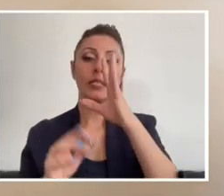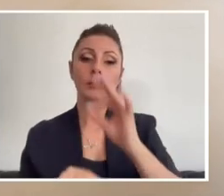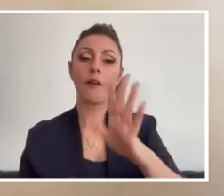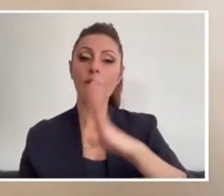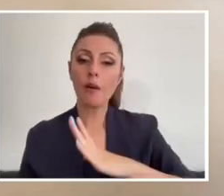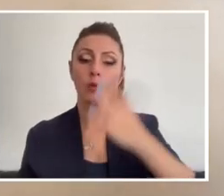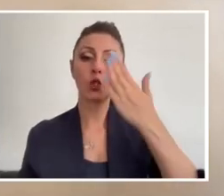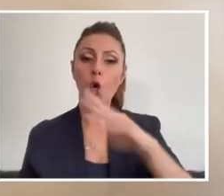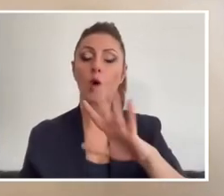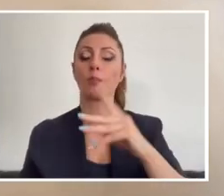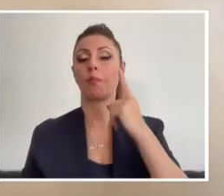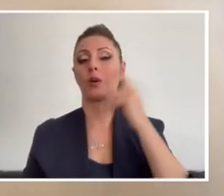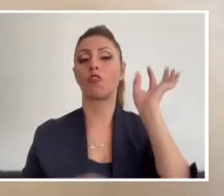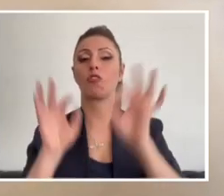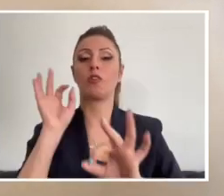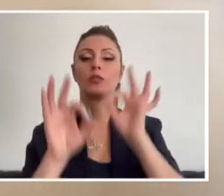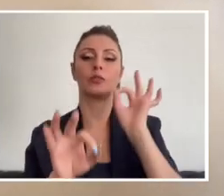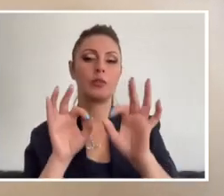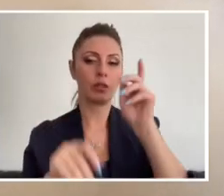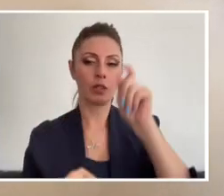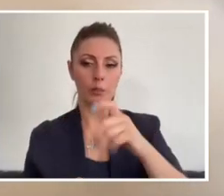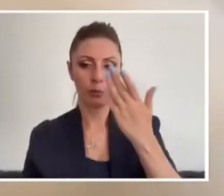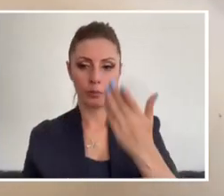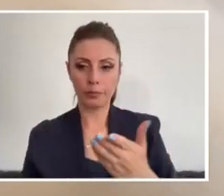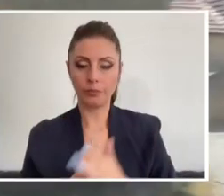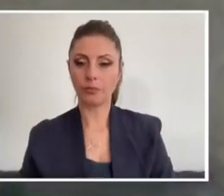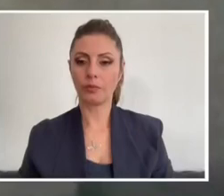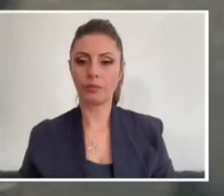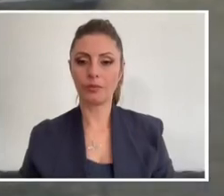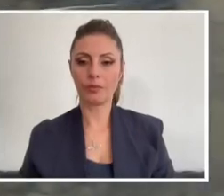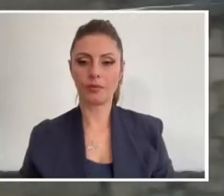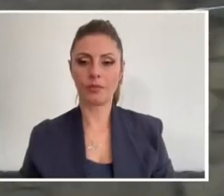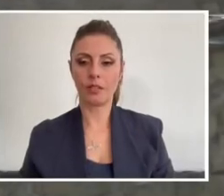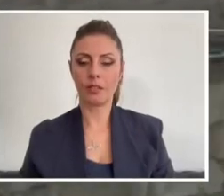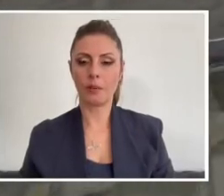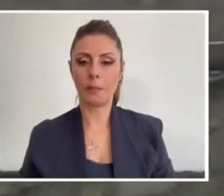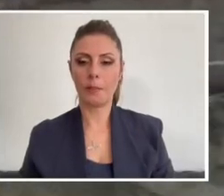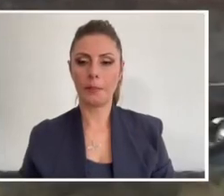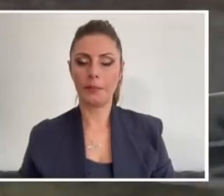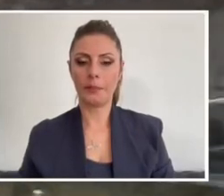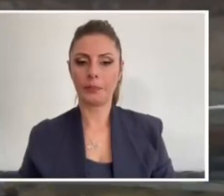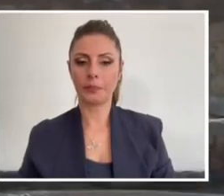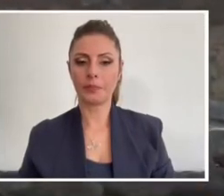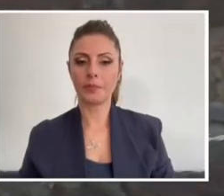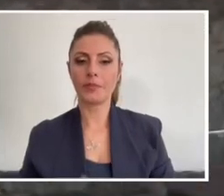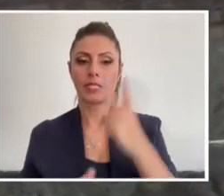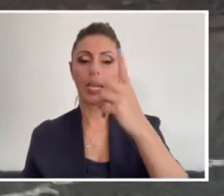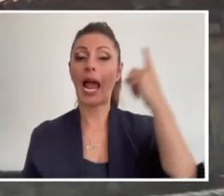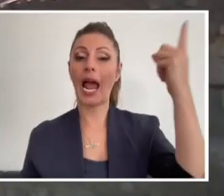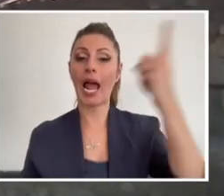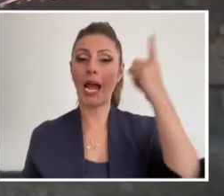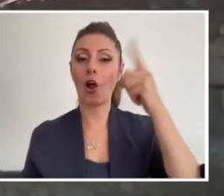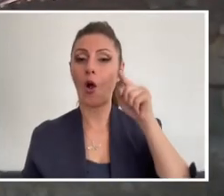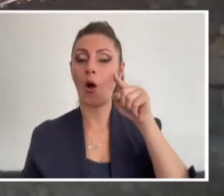kimse olup olmadığını anlamak için. İşte bakın, karşıdan gösterebilirse Cumhur Çatkaya iki helikopter arda arda